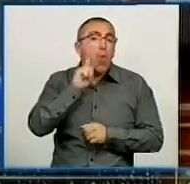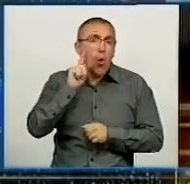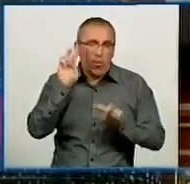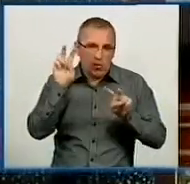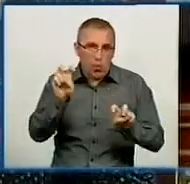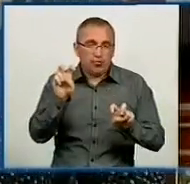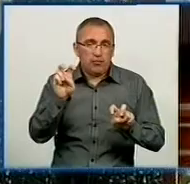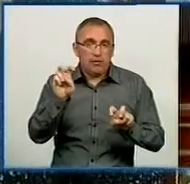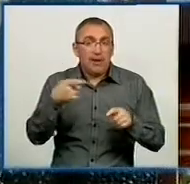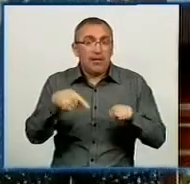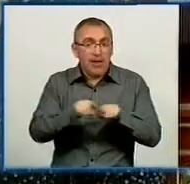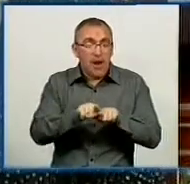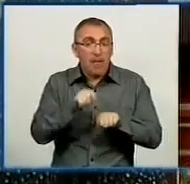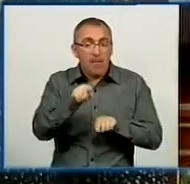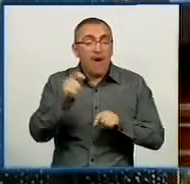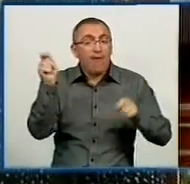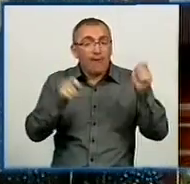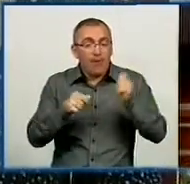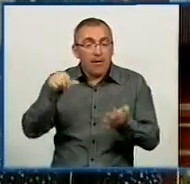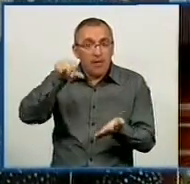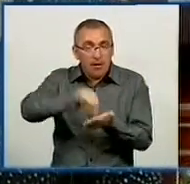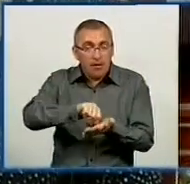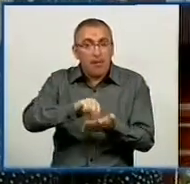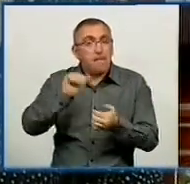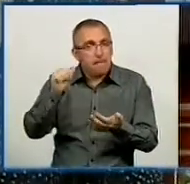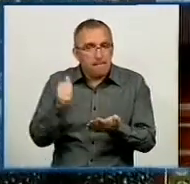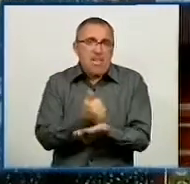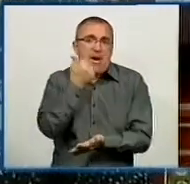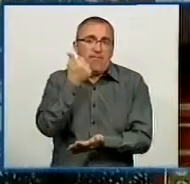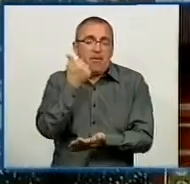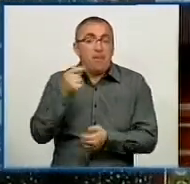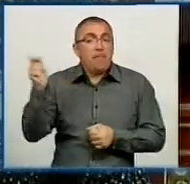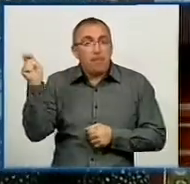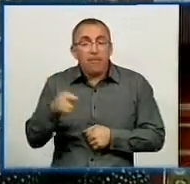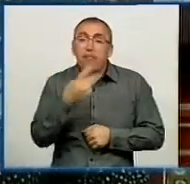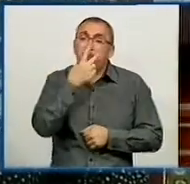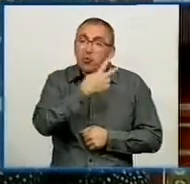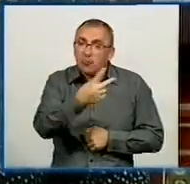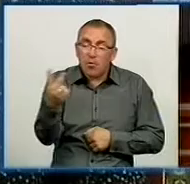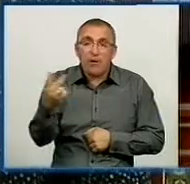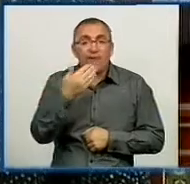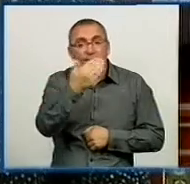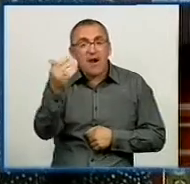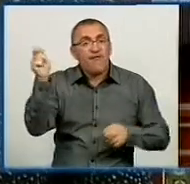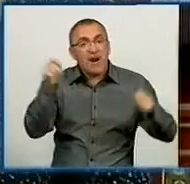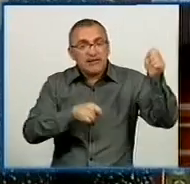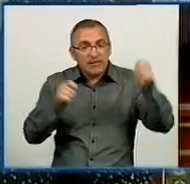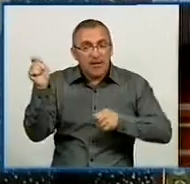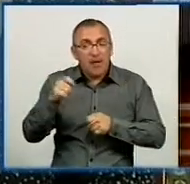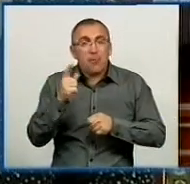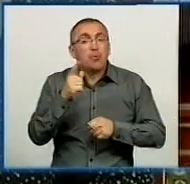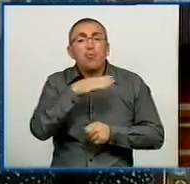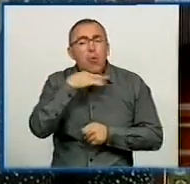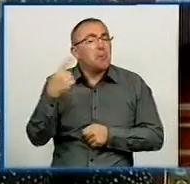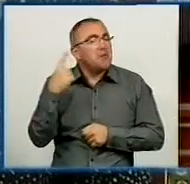В цьому фестиві ми приїмаємо участь у перший раз. Приїхали послати на Ваш фестиваль, тому що багато